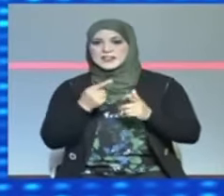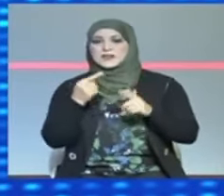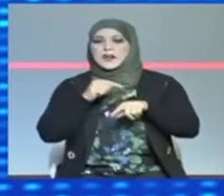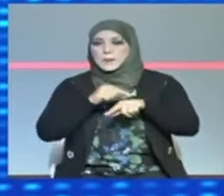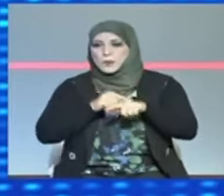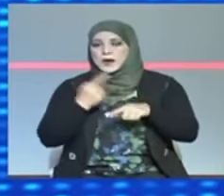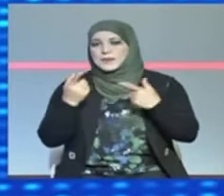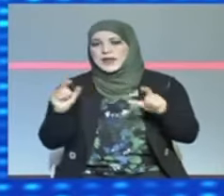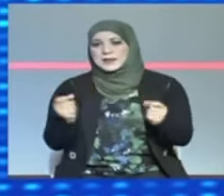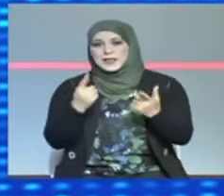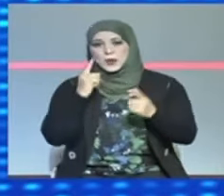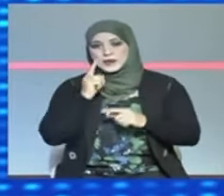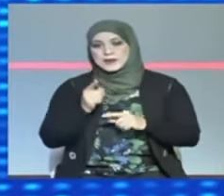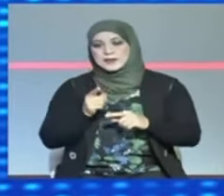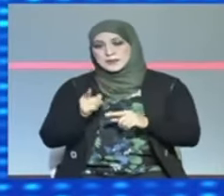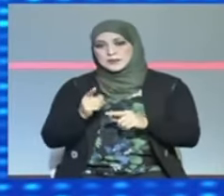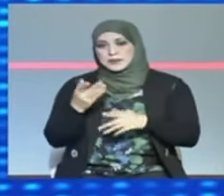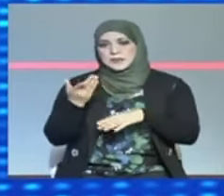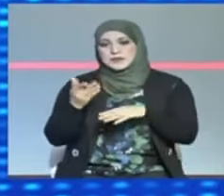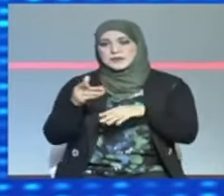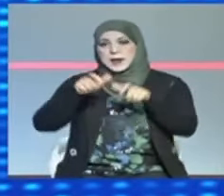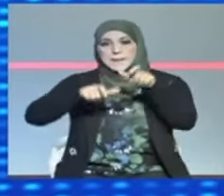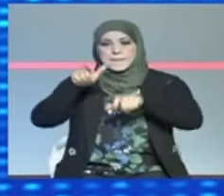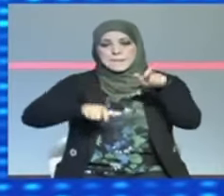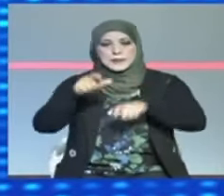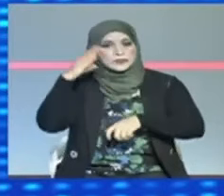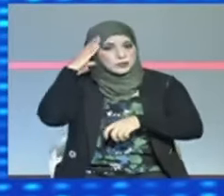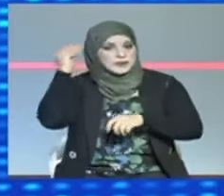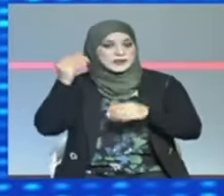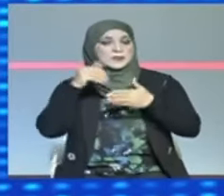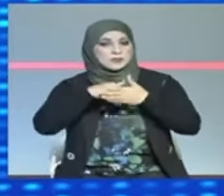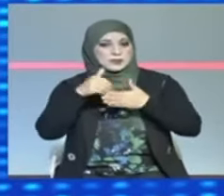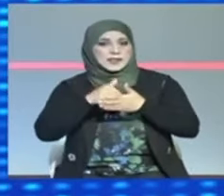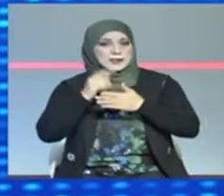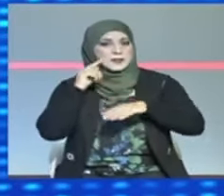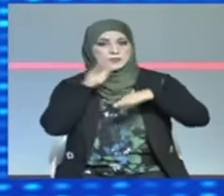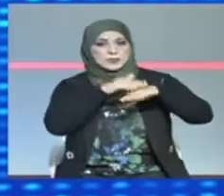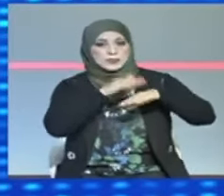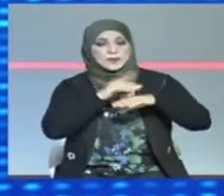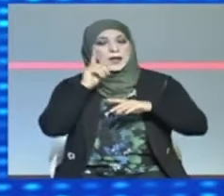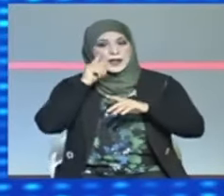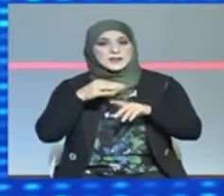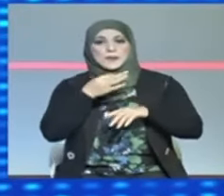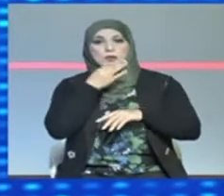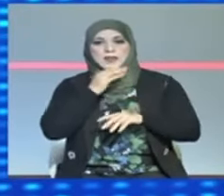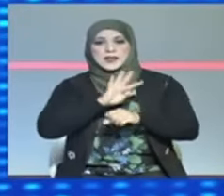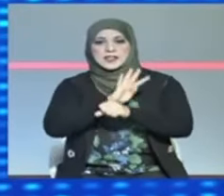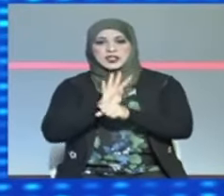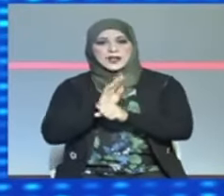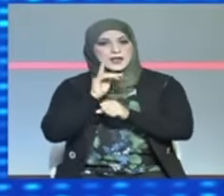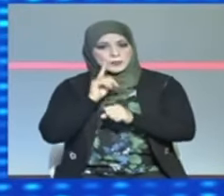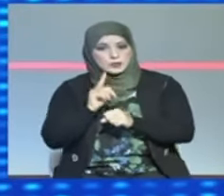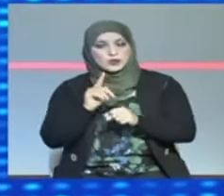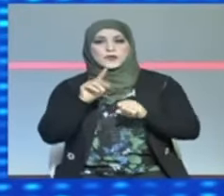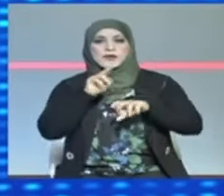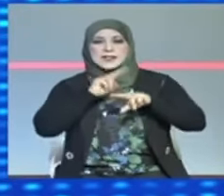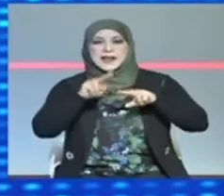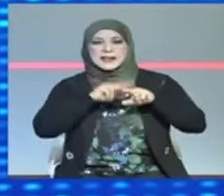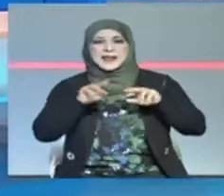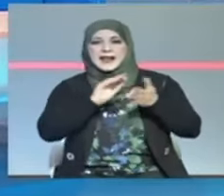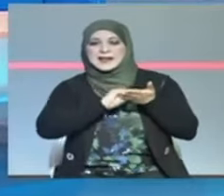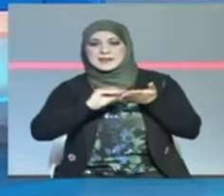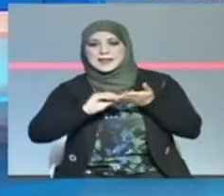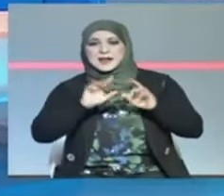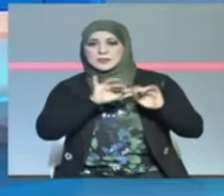المردودية من جهتهم دعا خبراء الاقتصاد إلى ضرورة استغلال هذه الجائحة لتعزيز رقمنة الإدارة